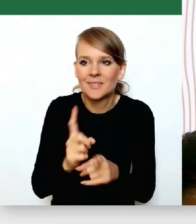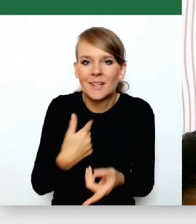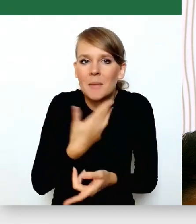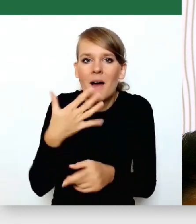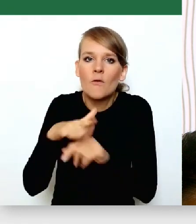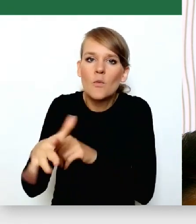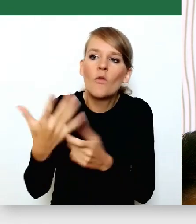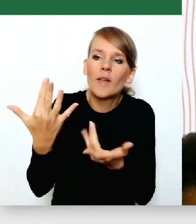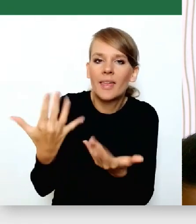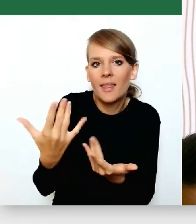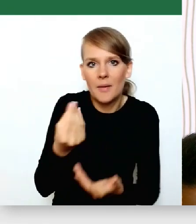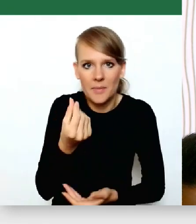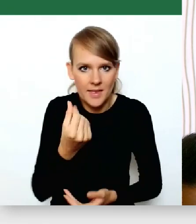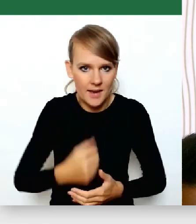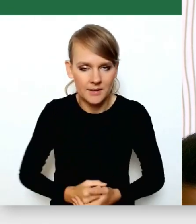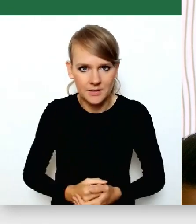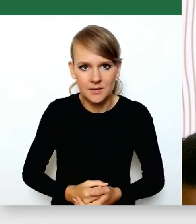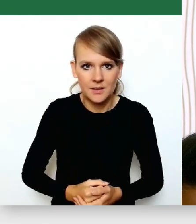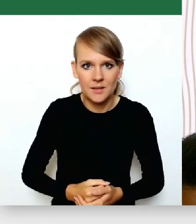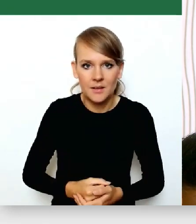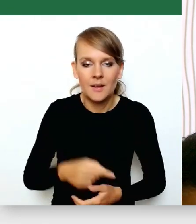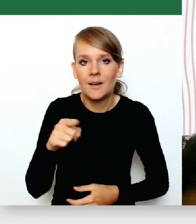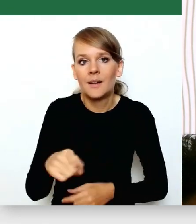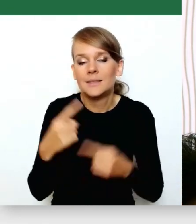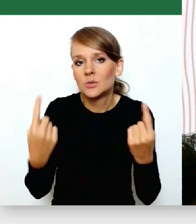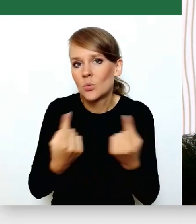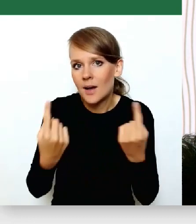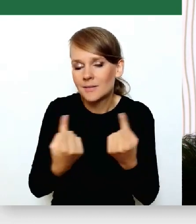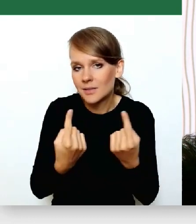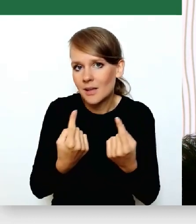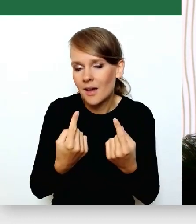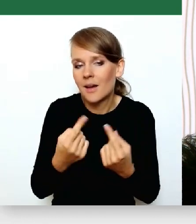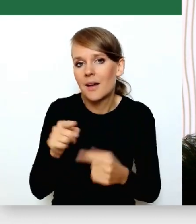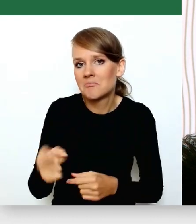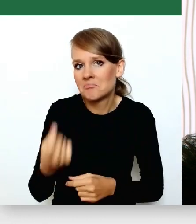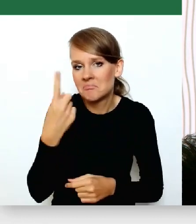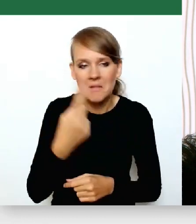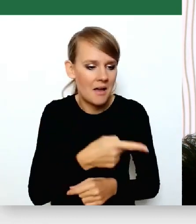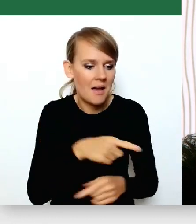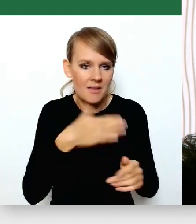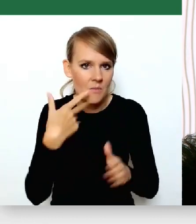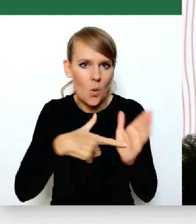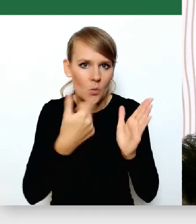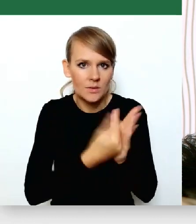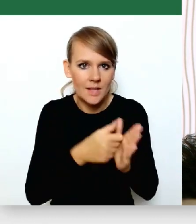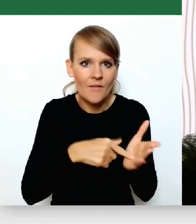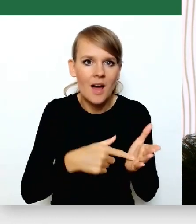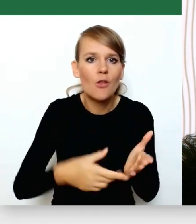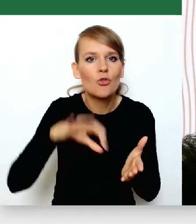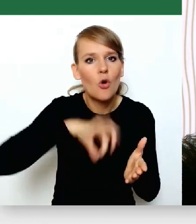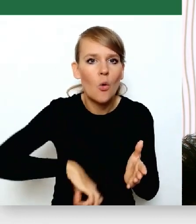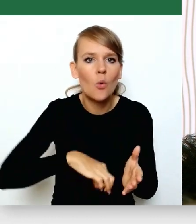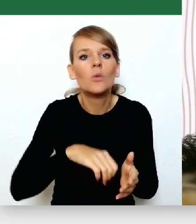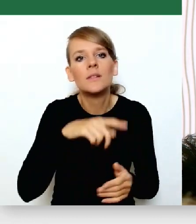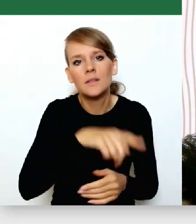pewnego precedensu, który nie znalazł odbicia w ustawie o dochodach jednostek samorządu terytorialnego,